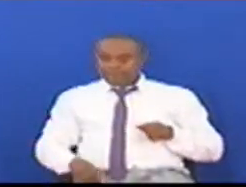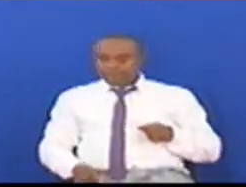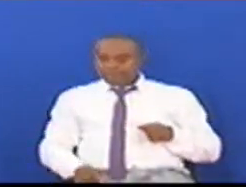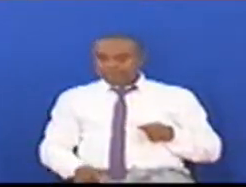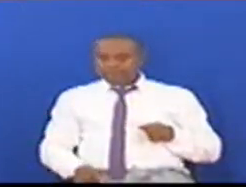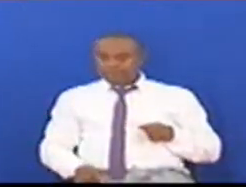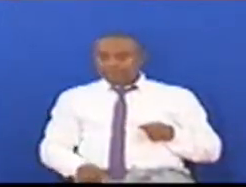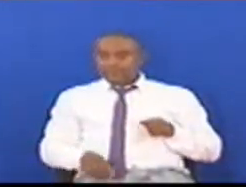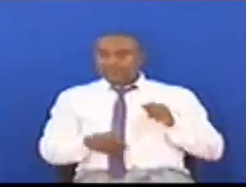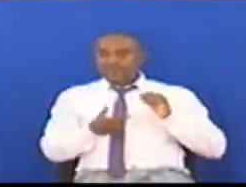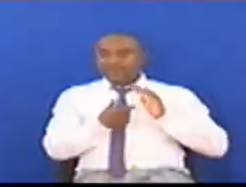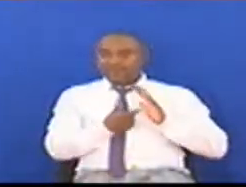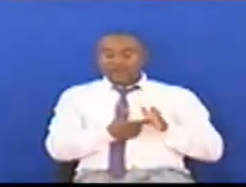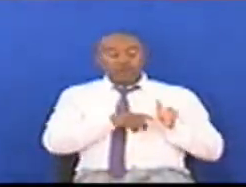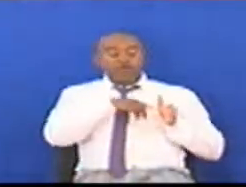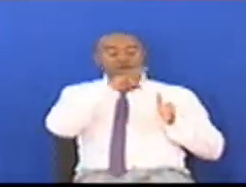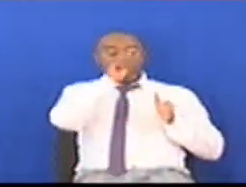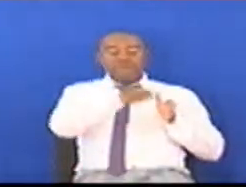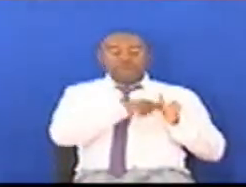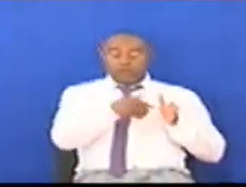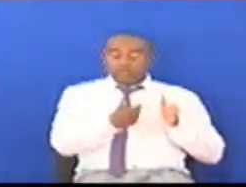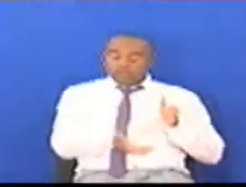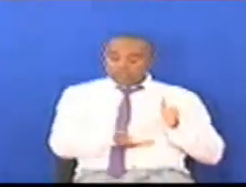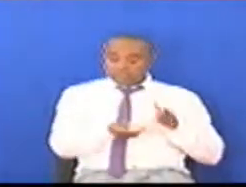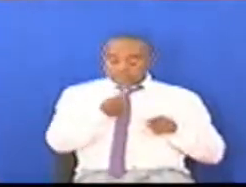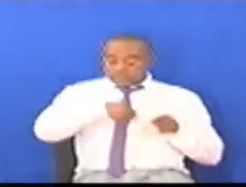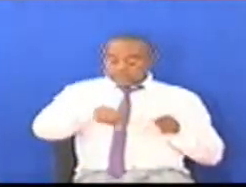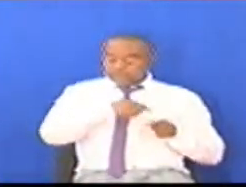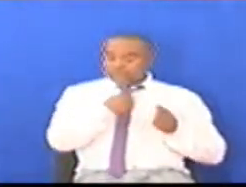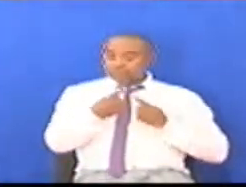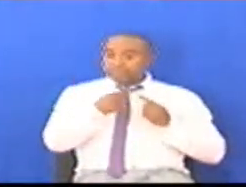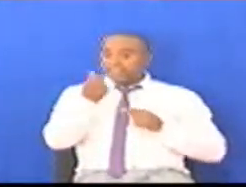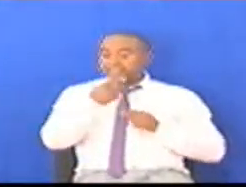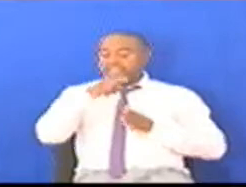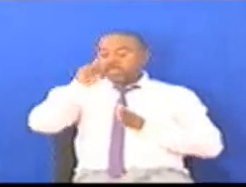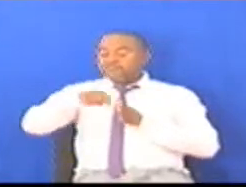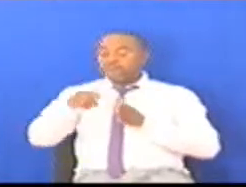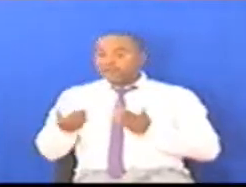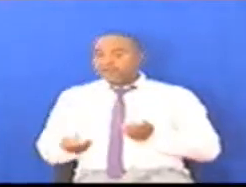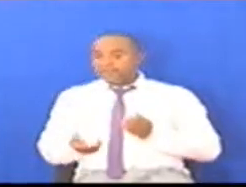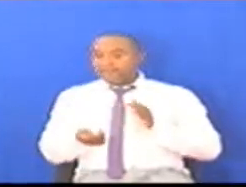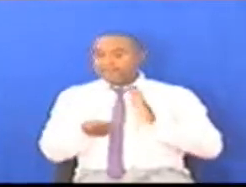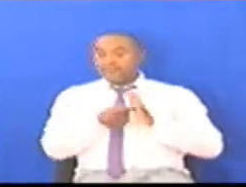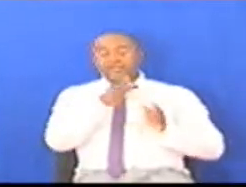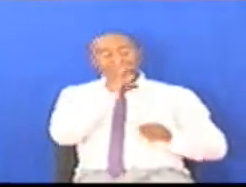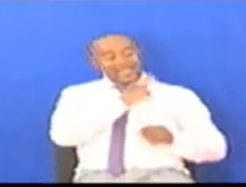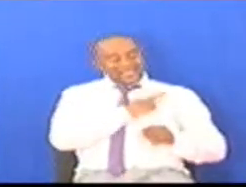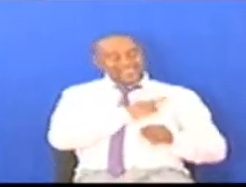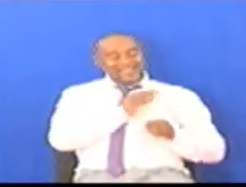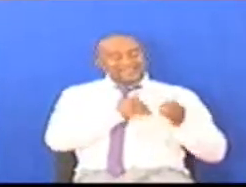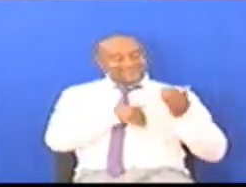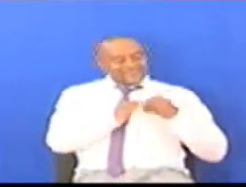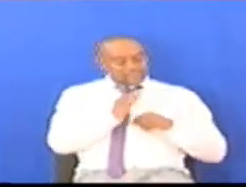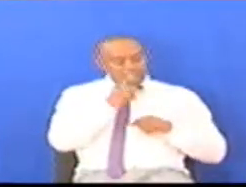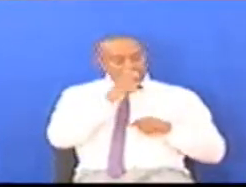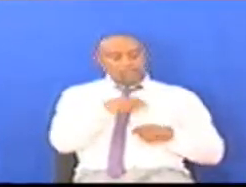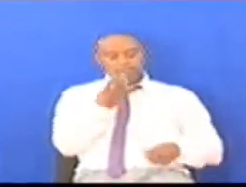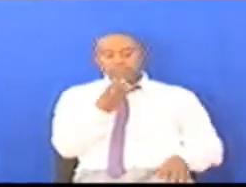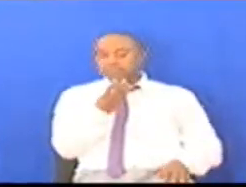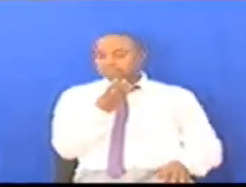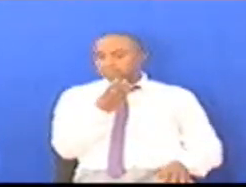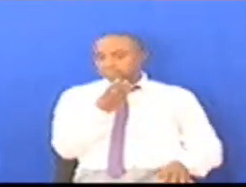Tunazungumzia Ni Tanzania Ya Viwanda Leo Hi Zile Ajira Zaidi Yalaki Mne